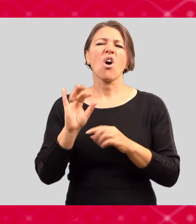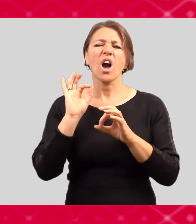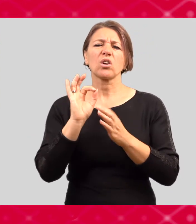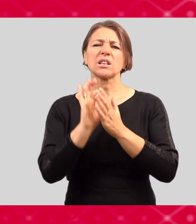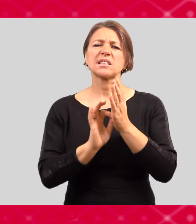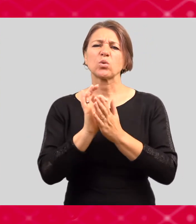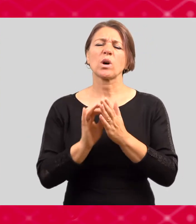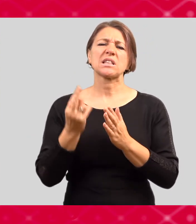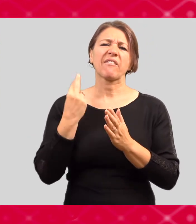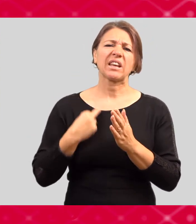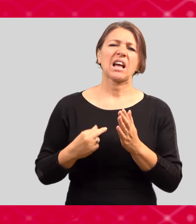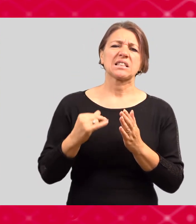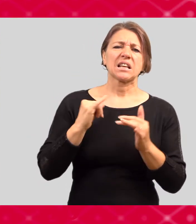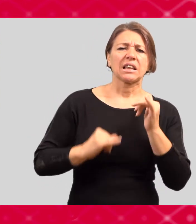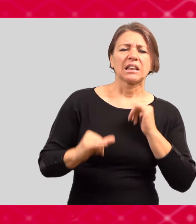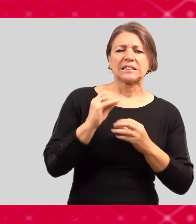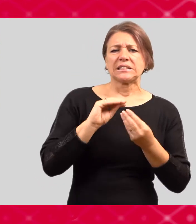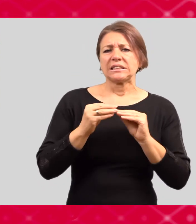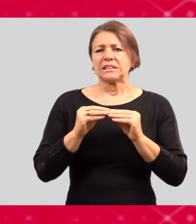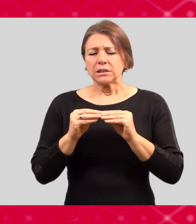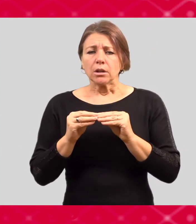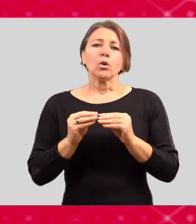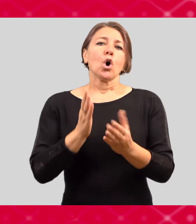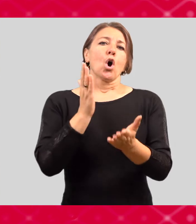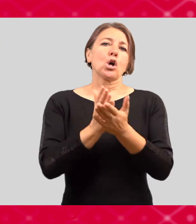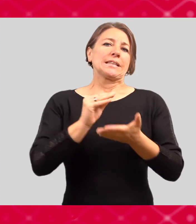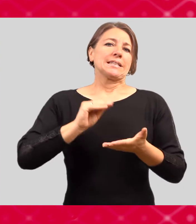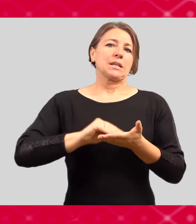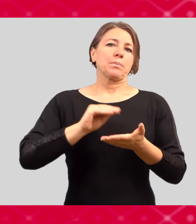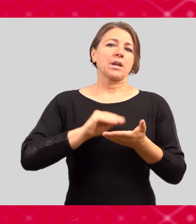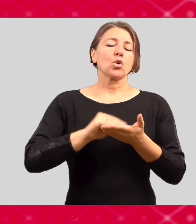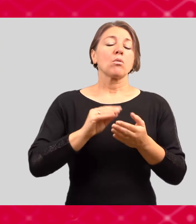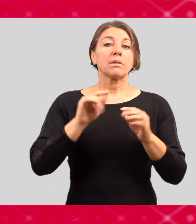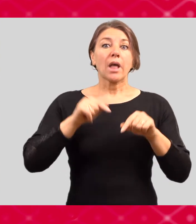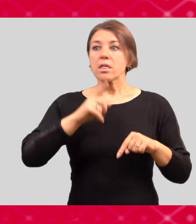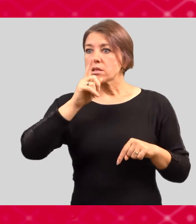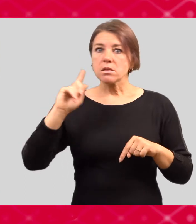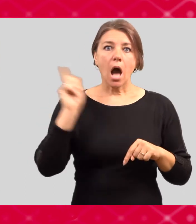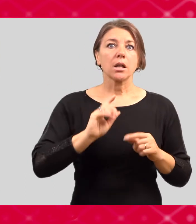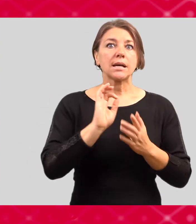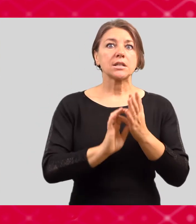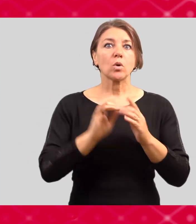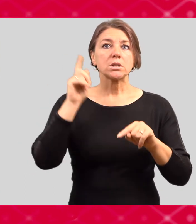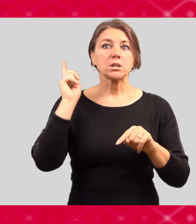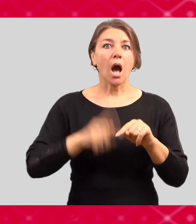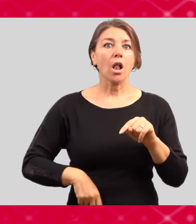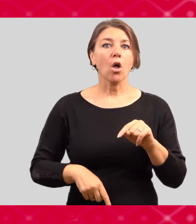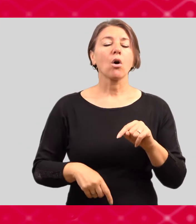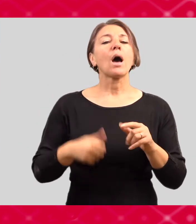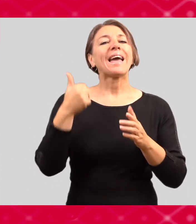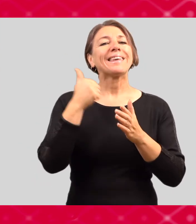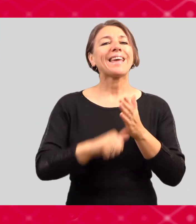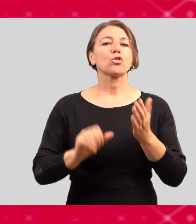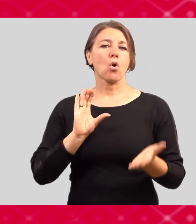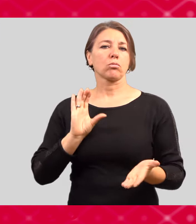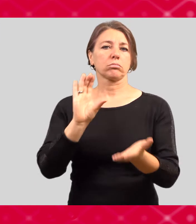nacházíte v nějaké obtížné finanční situaci, je stipendium v případě akutní tíživé situace studenta. Je to